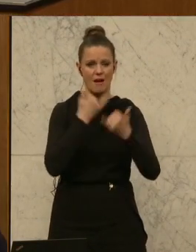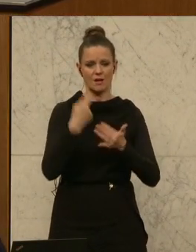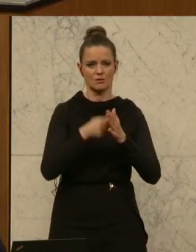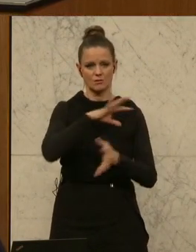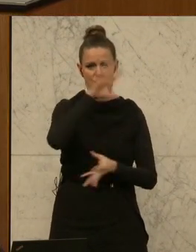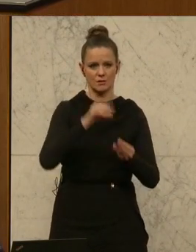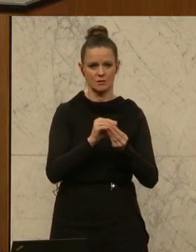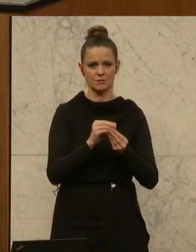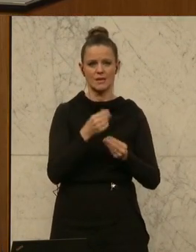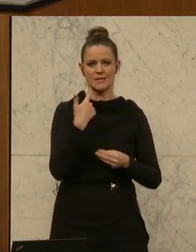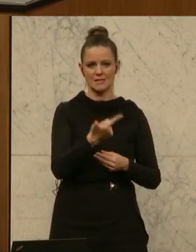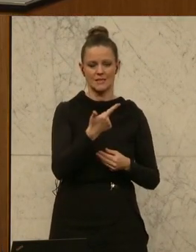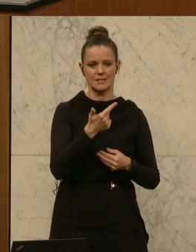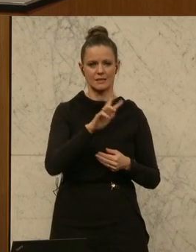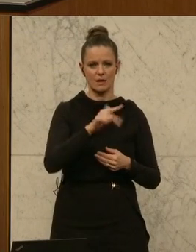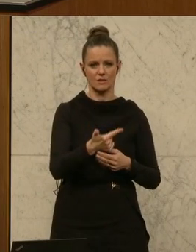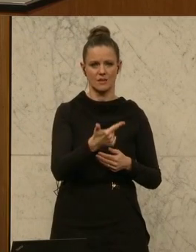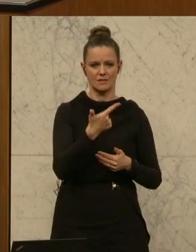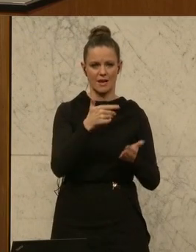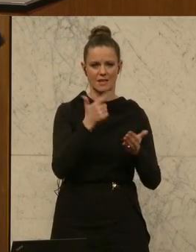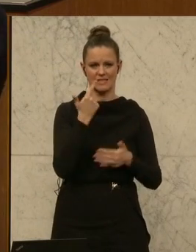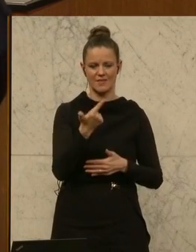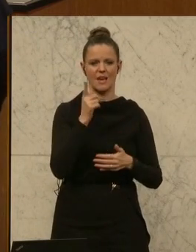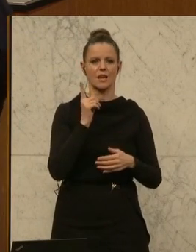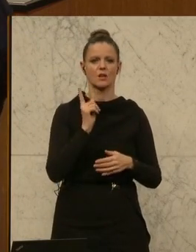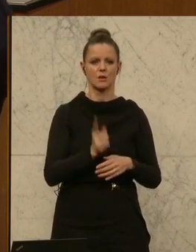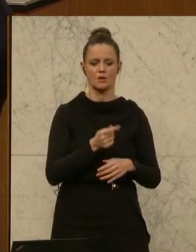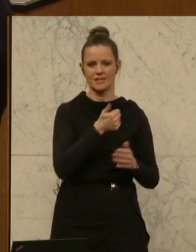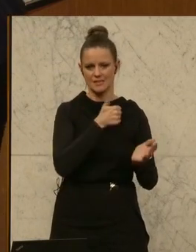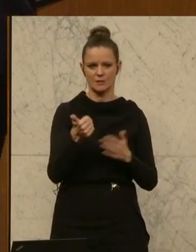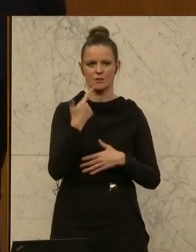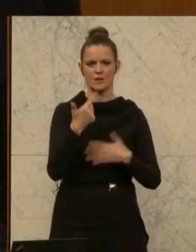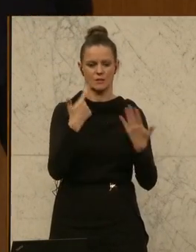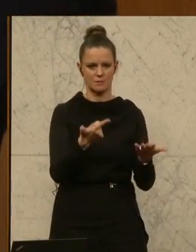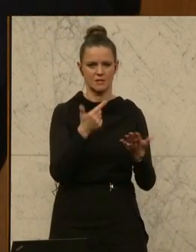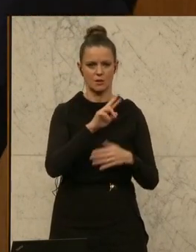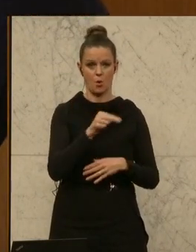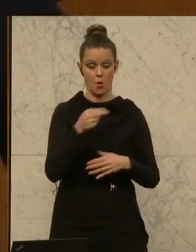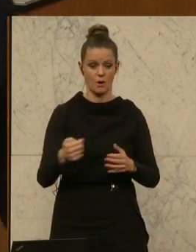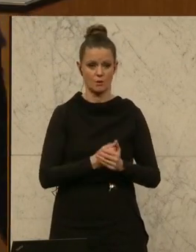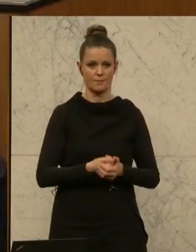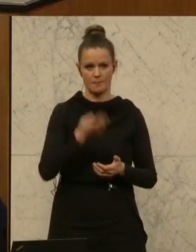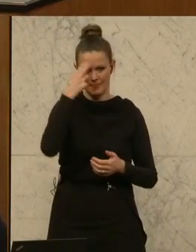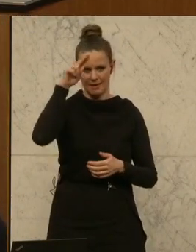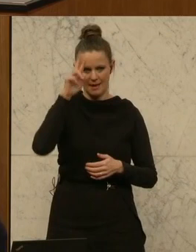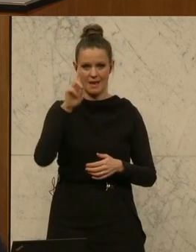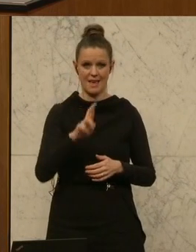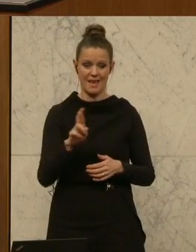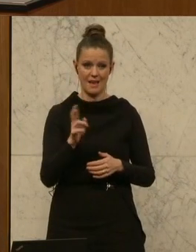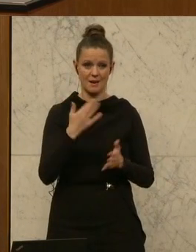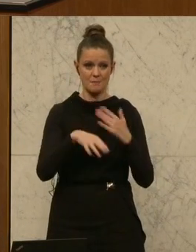2023 2.672 Euro. Herr R. bezahlt